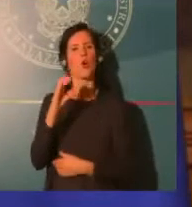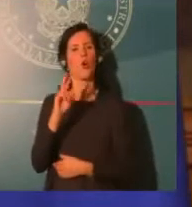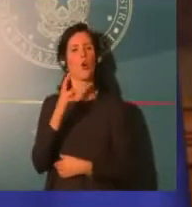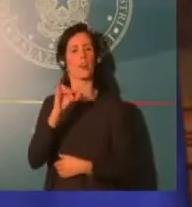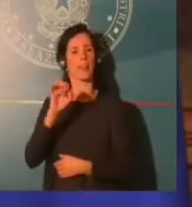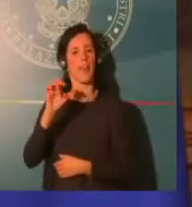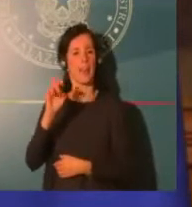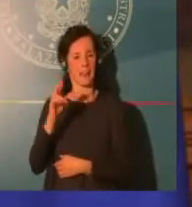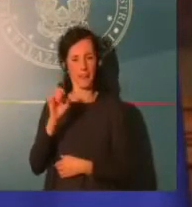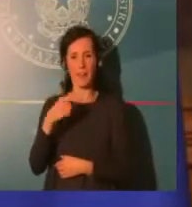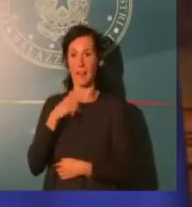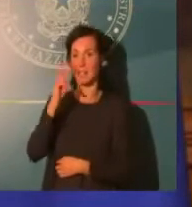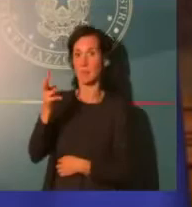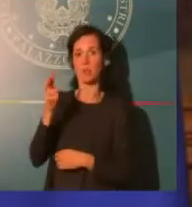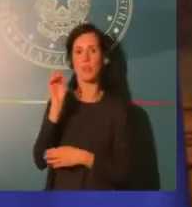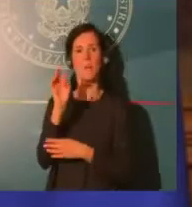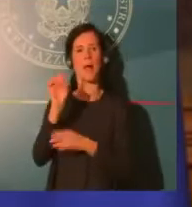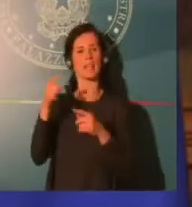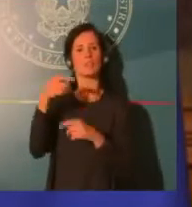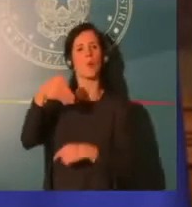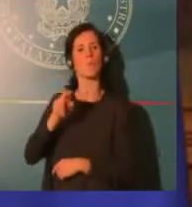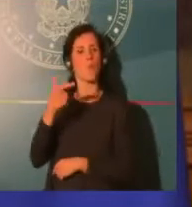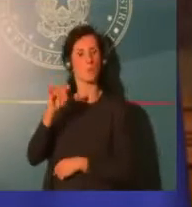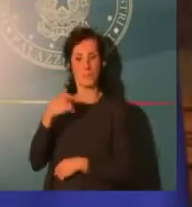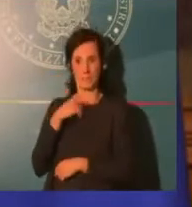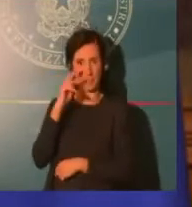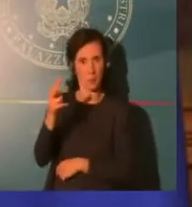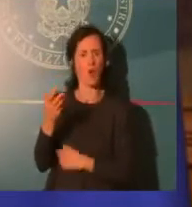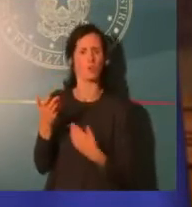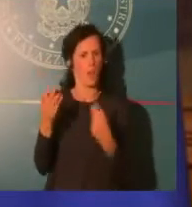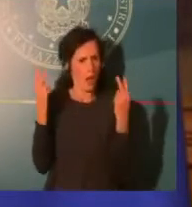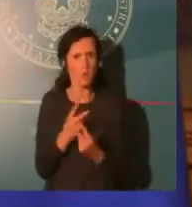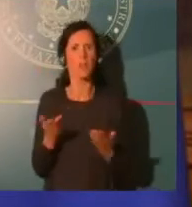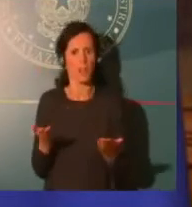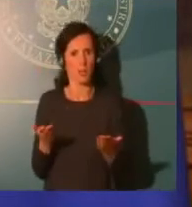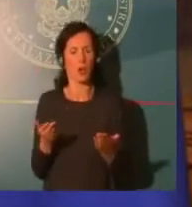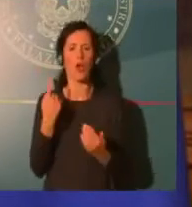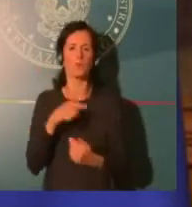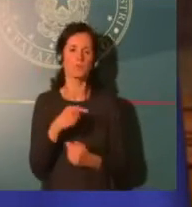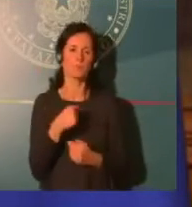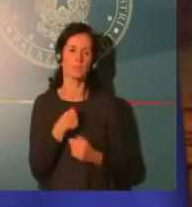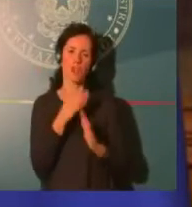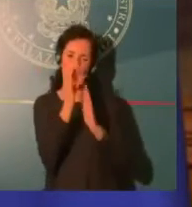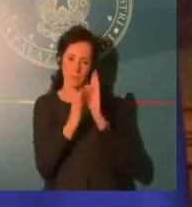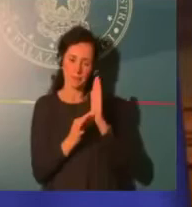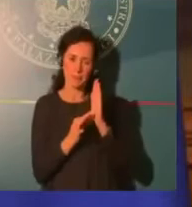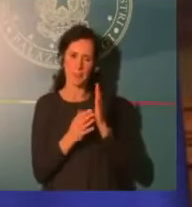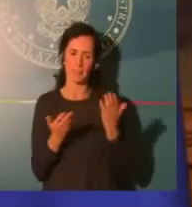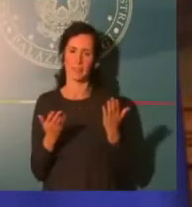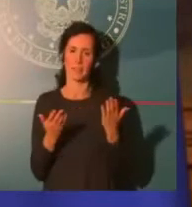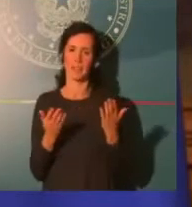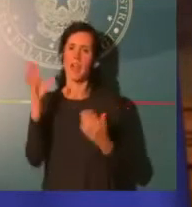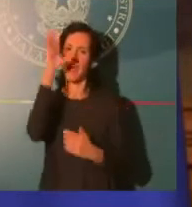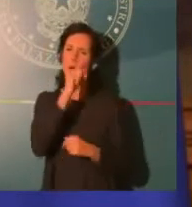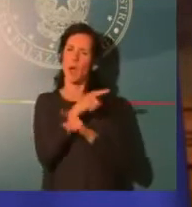prioritari, comprendete bene che non c'è margine se non dire, bene, la curva corra pure, lasciamo scappare